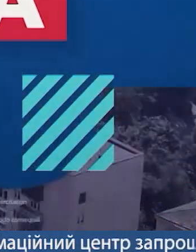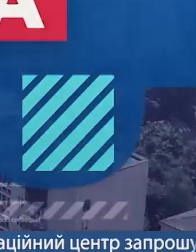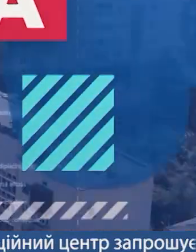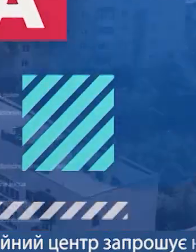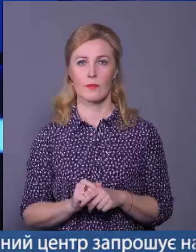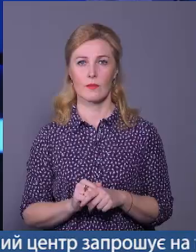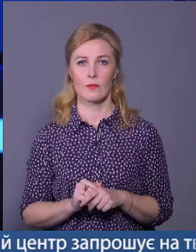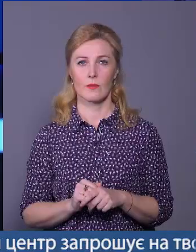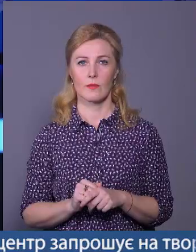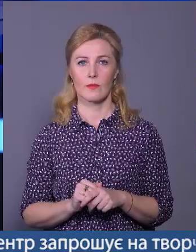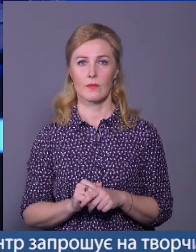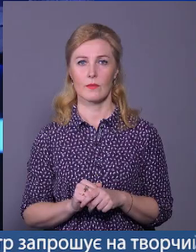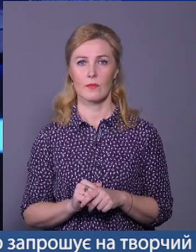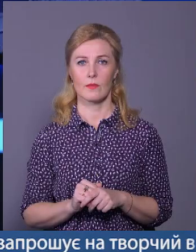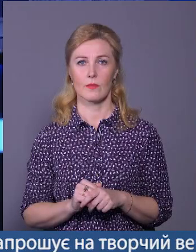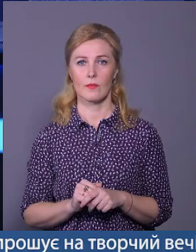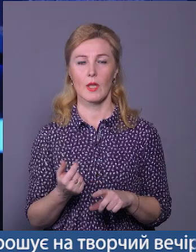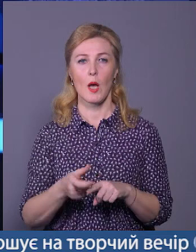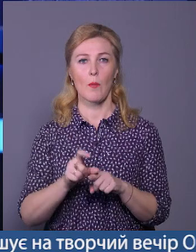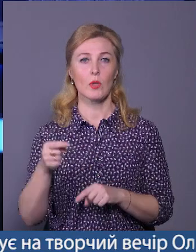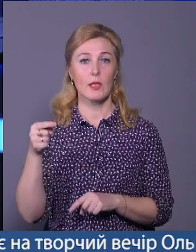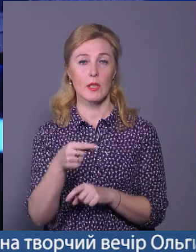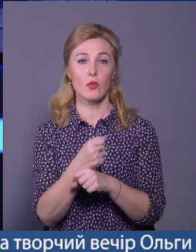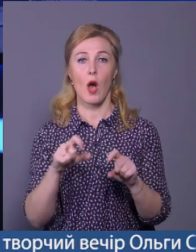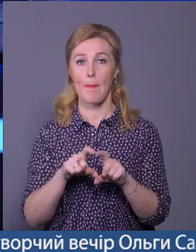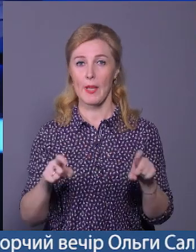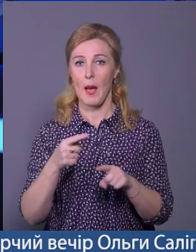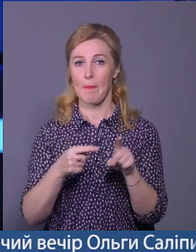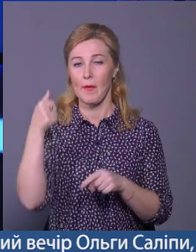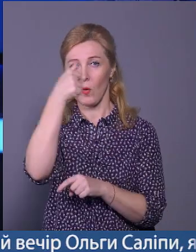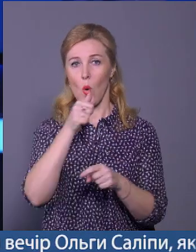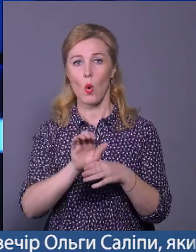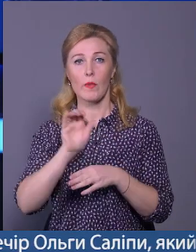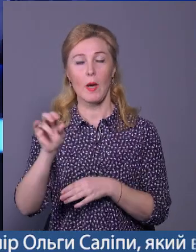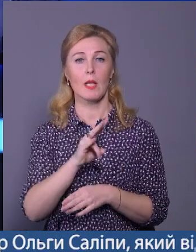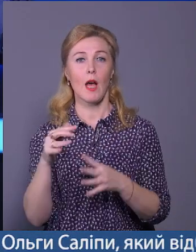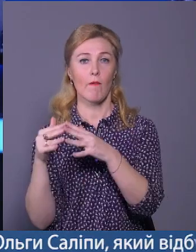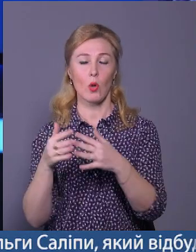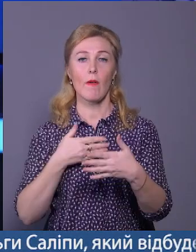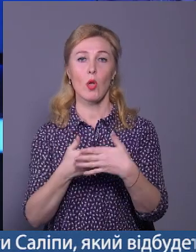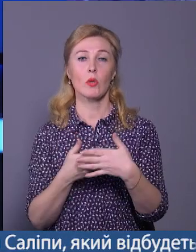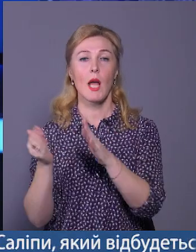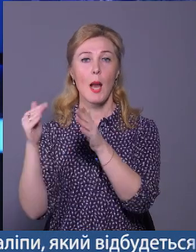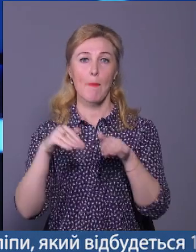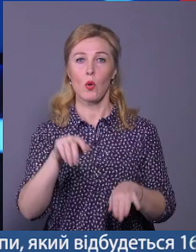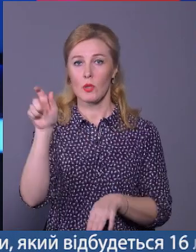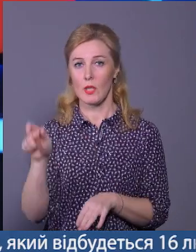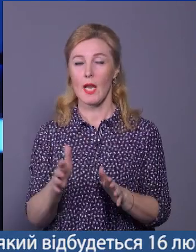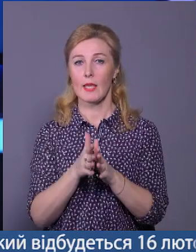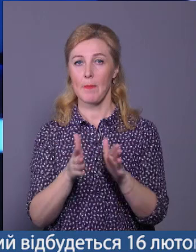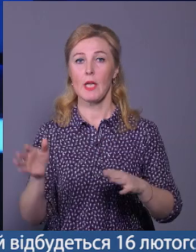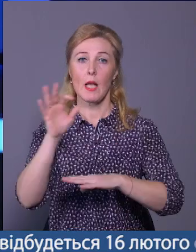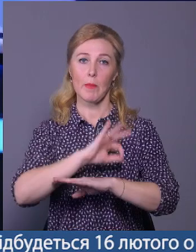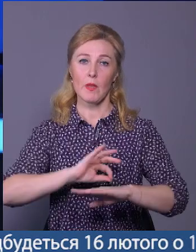Дякую за перегляд! Волонтери Поділля. Найбільше на